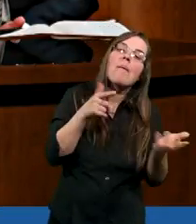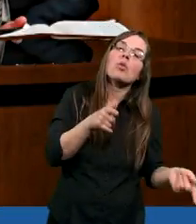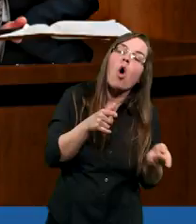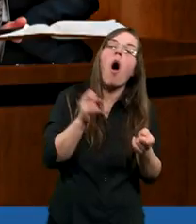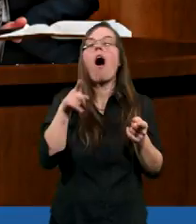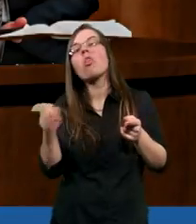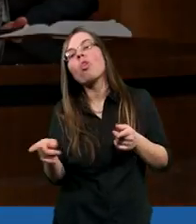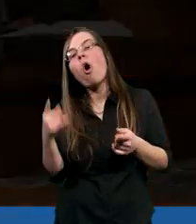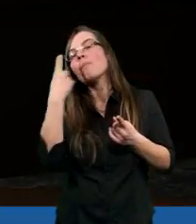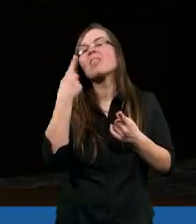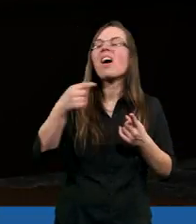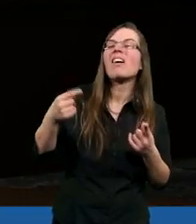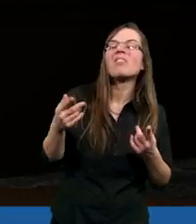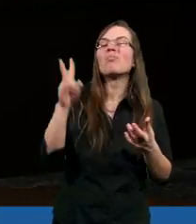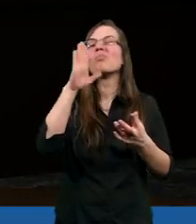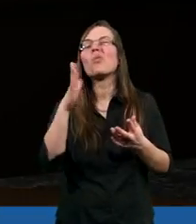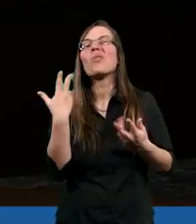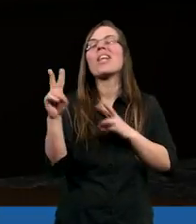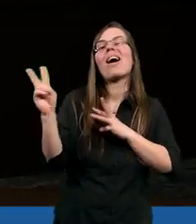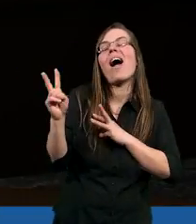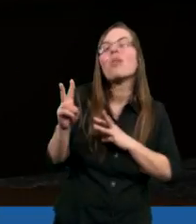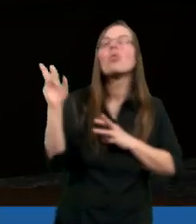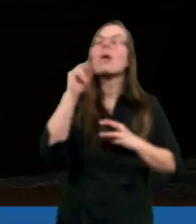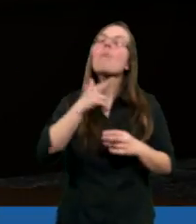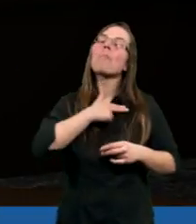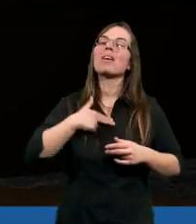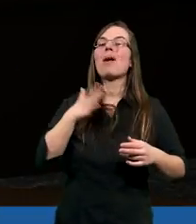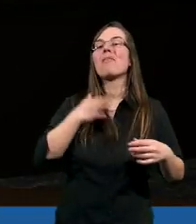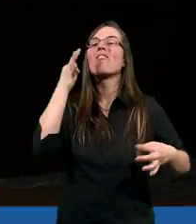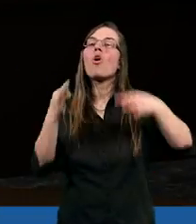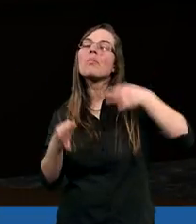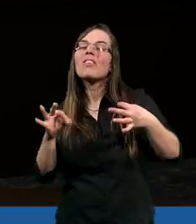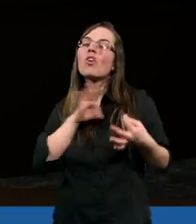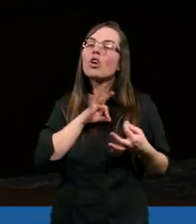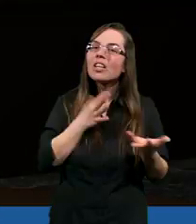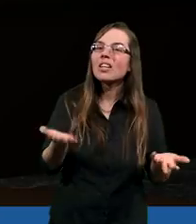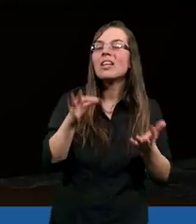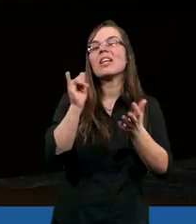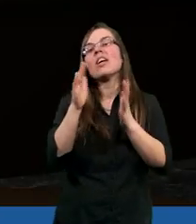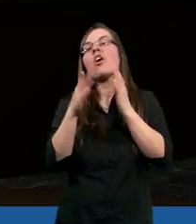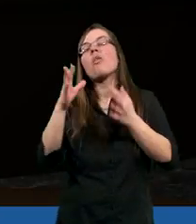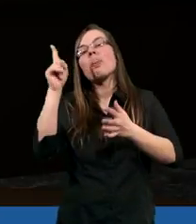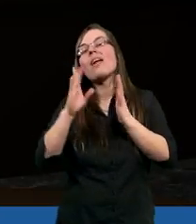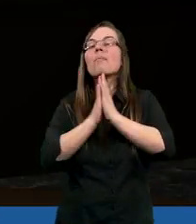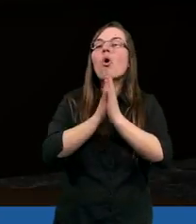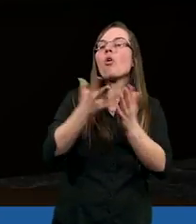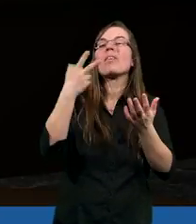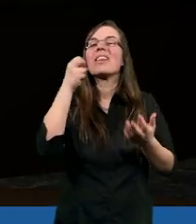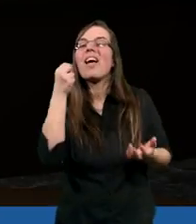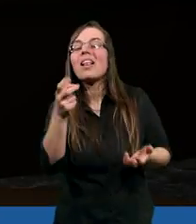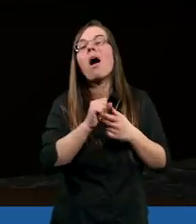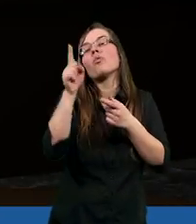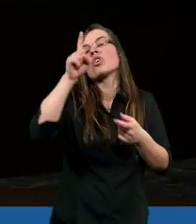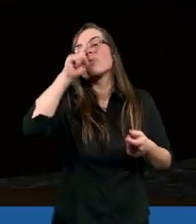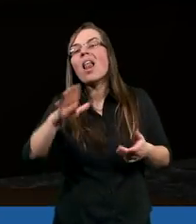powiemy, przecież Bóg nie reaguje na moje prośby. Coś jest nie tak. Albo